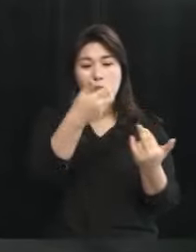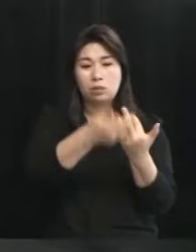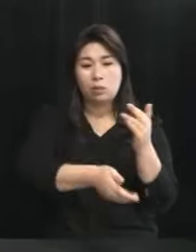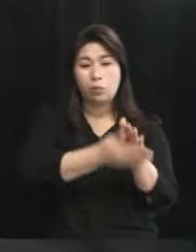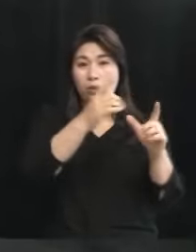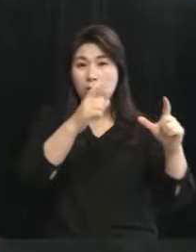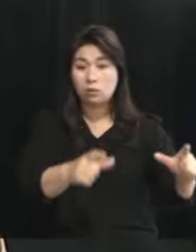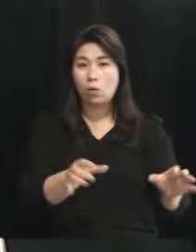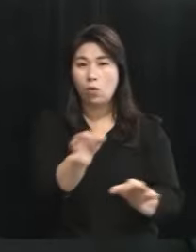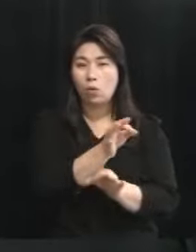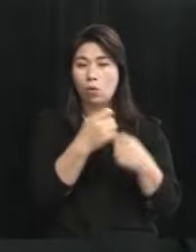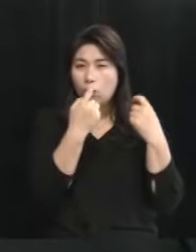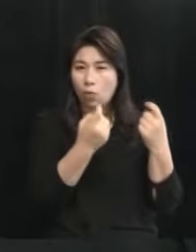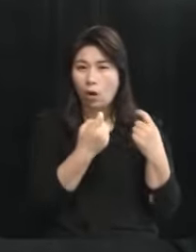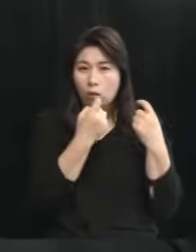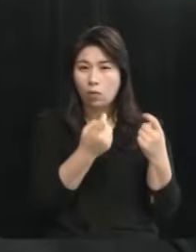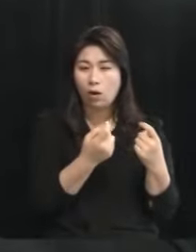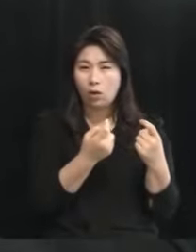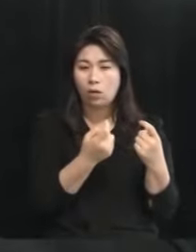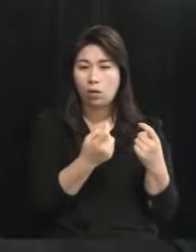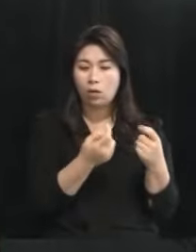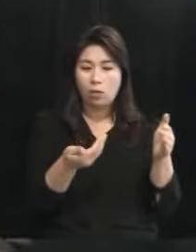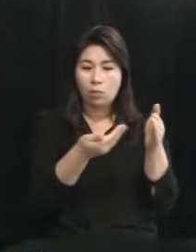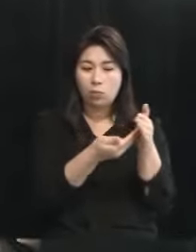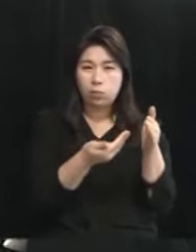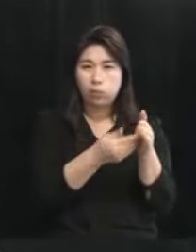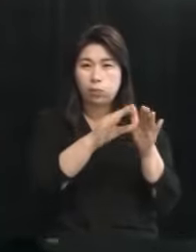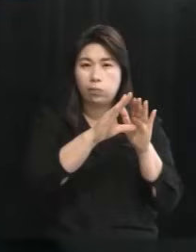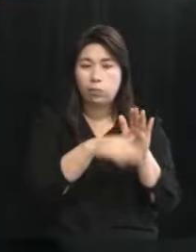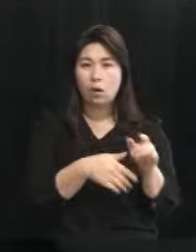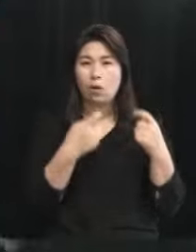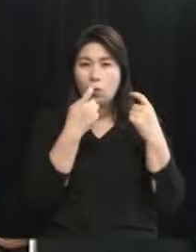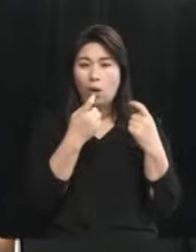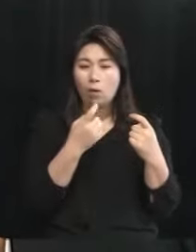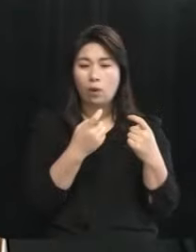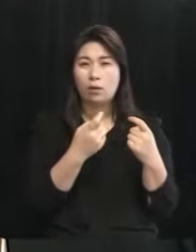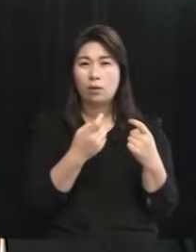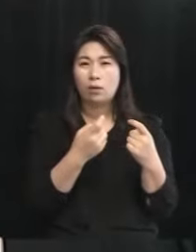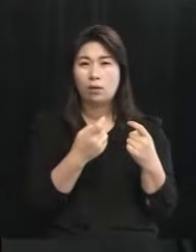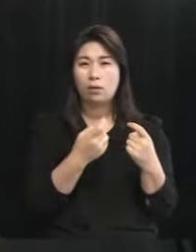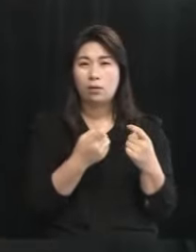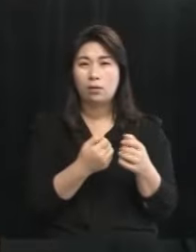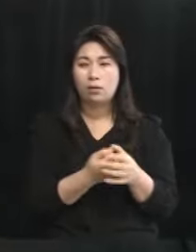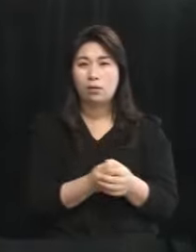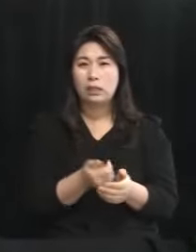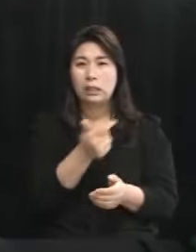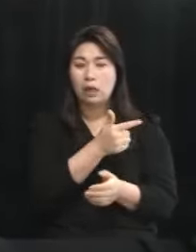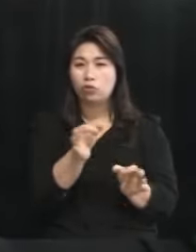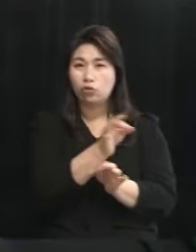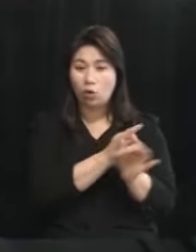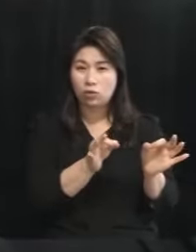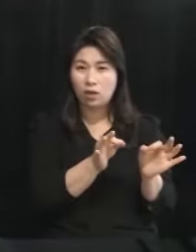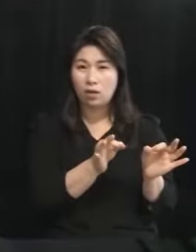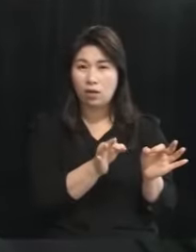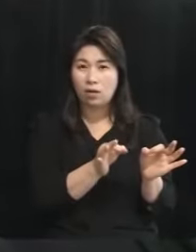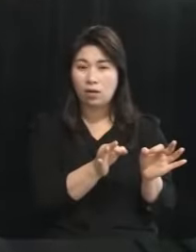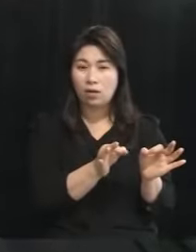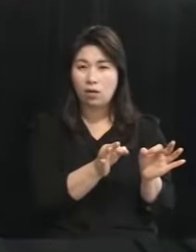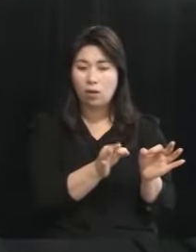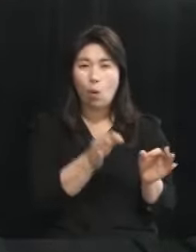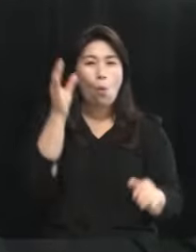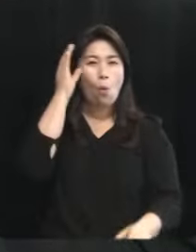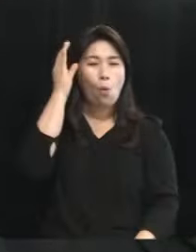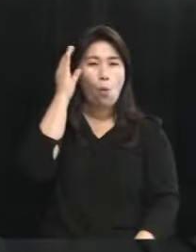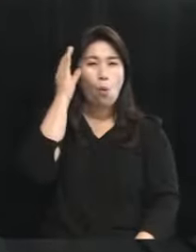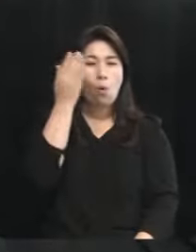지역은 관광 크루즈선이 들어와서 관광의 아주 경제성이 매우 높을 거라고